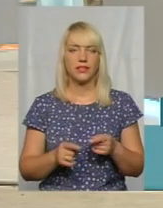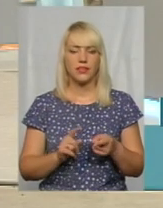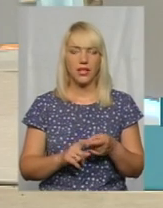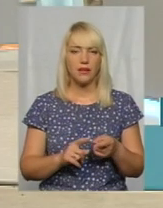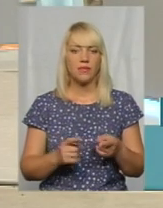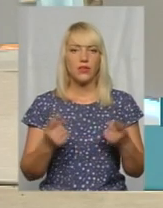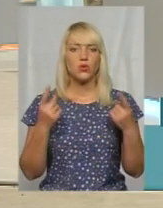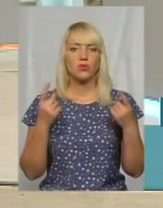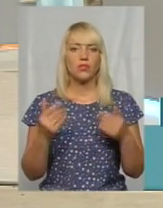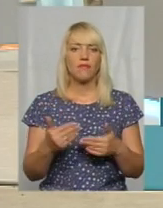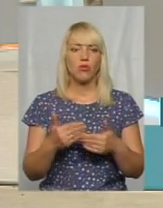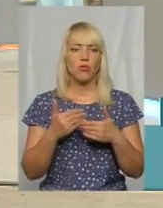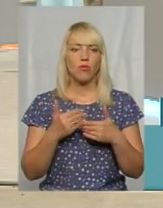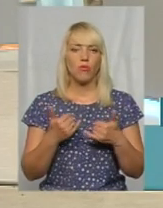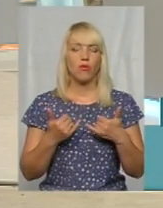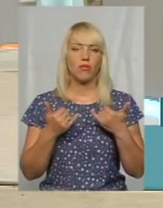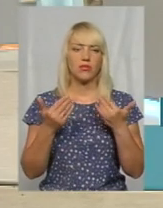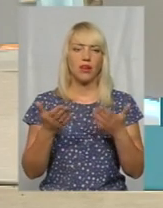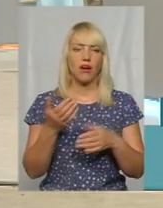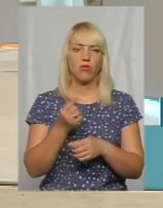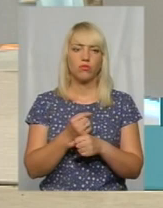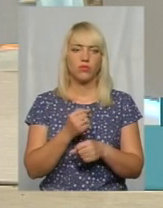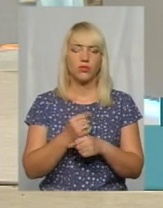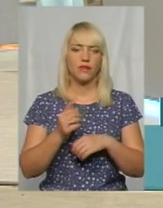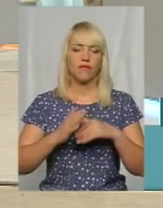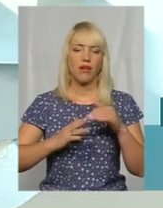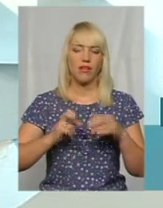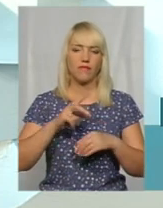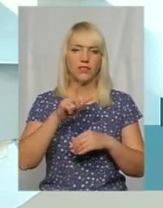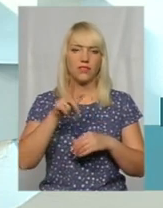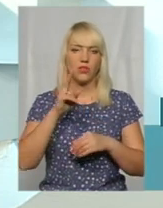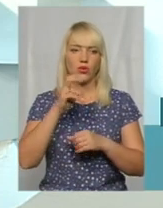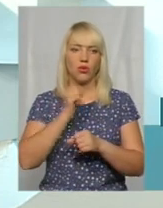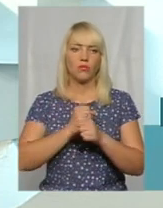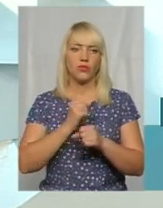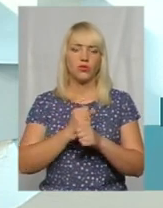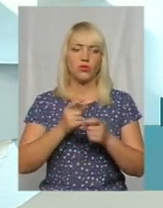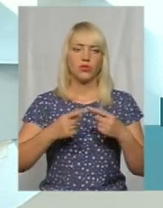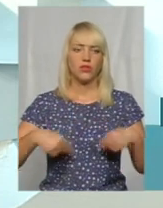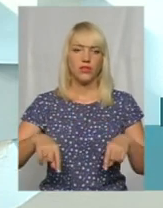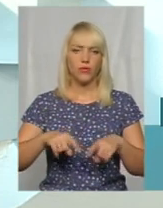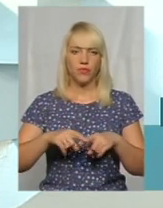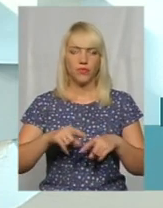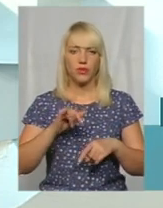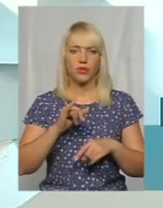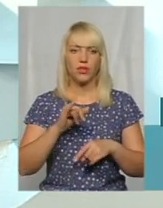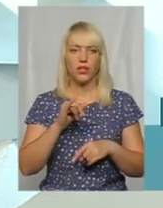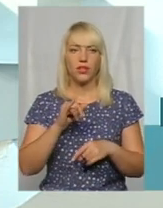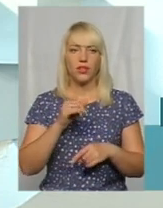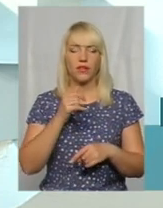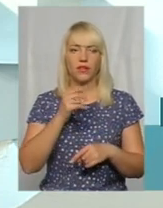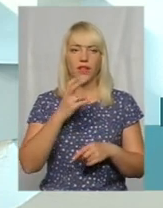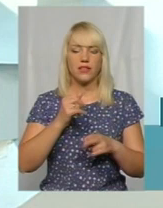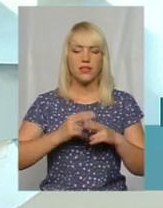суттєва допомога для роботи фахівців, які працюють у відділеннях трансфузіології, у відділеннях на